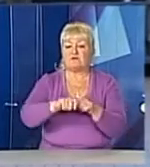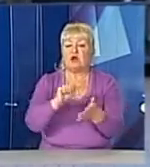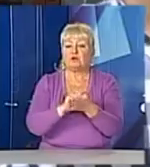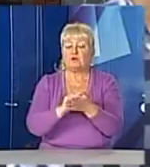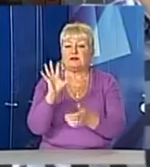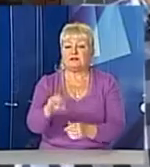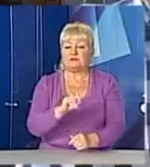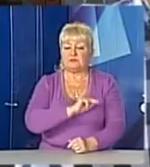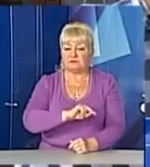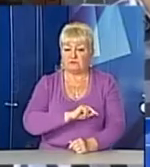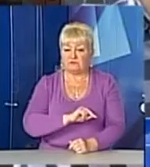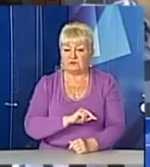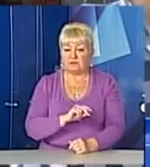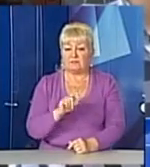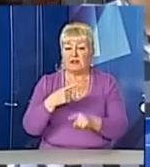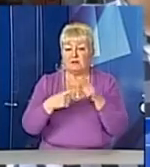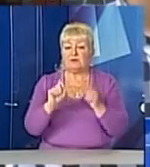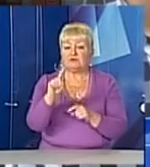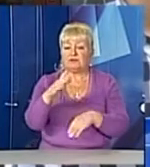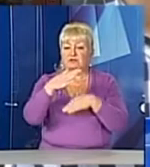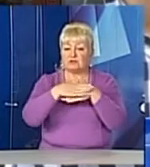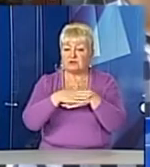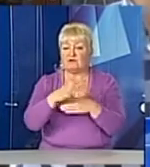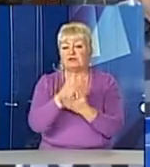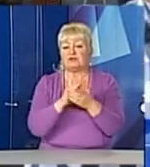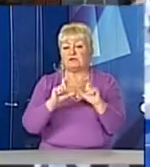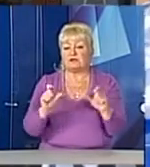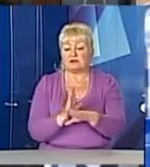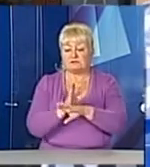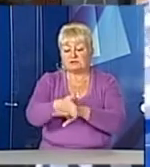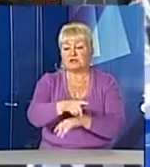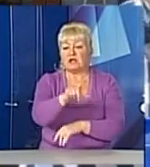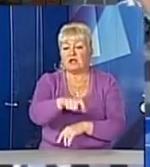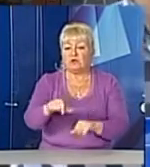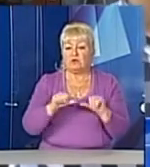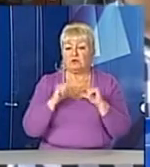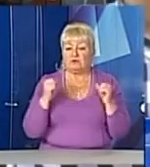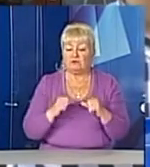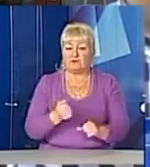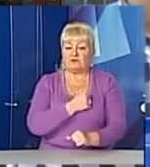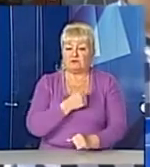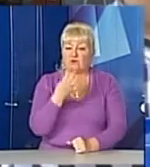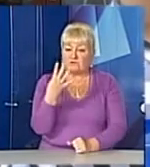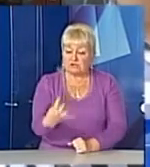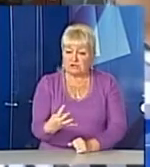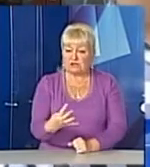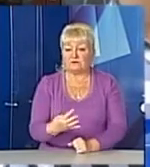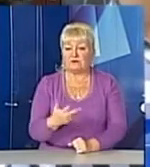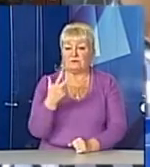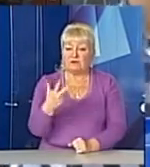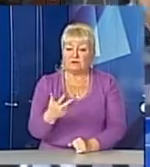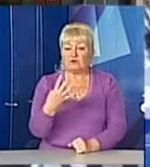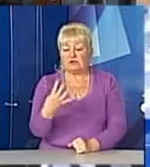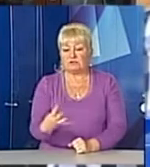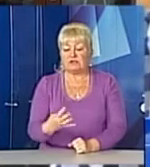працівників. Близько пів одинадцятої вечора до нас в заклад зайшли люди в формі, десь четверо людей у військовій формі, так само троє